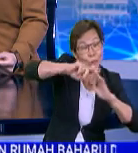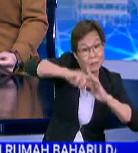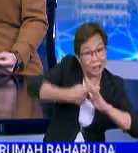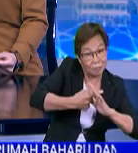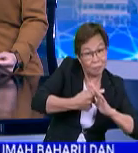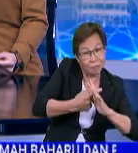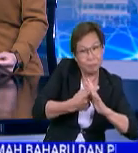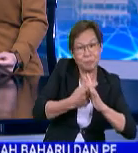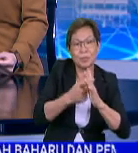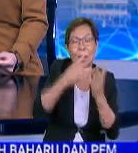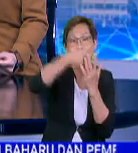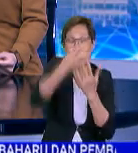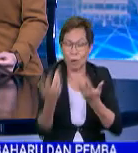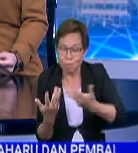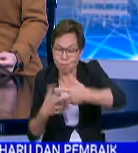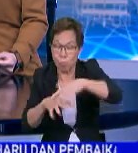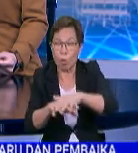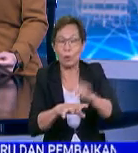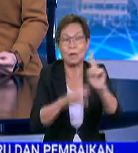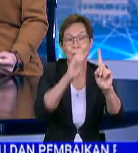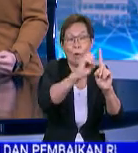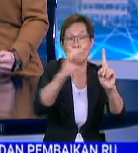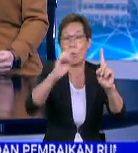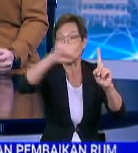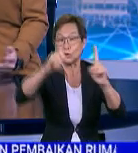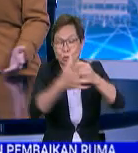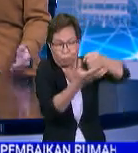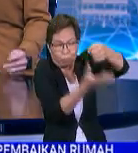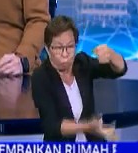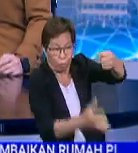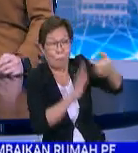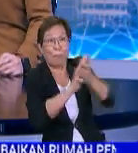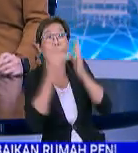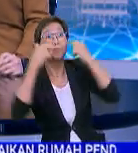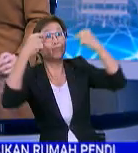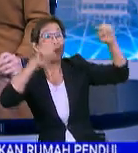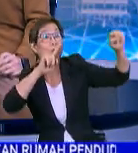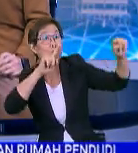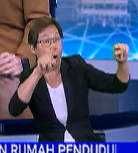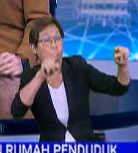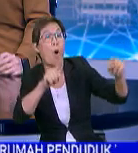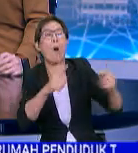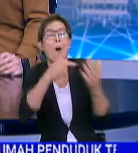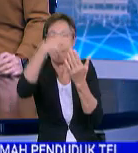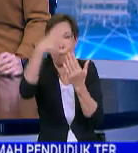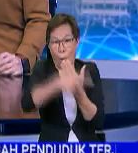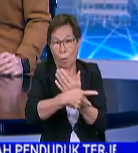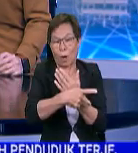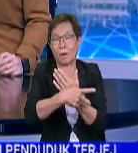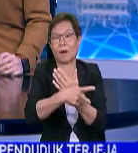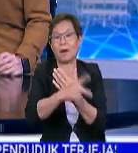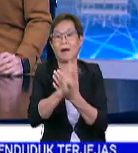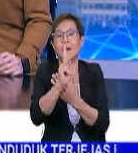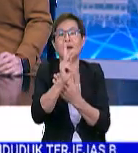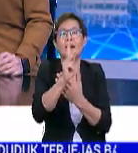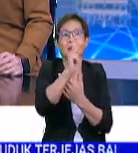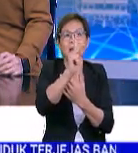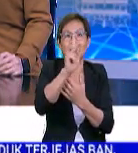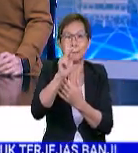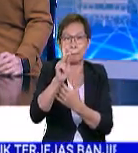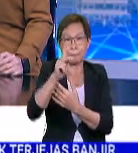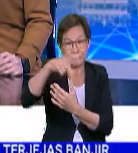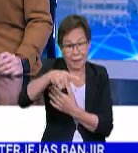bersepadu dengan peruntukan RM100 juta itu menjadi realiti hasil inisiatif Kementerian Pembangunan Luar Bandar